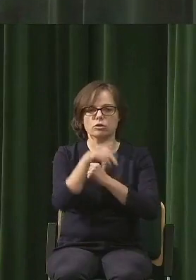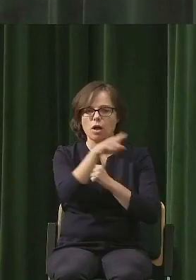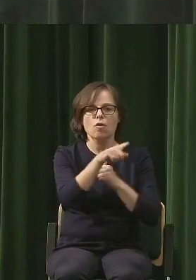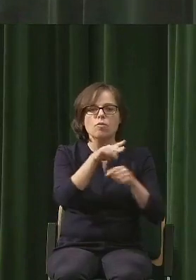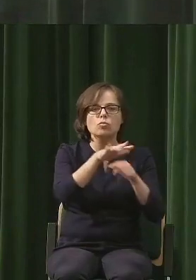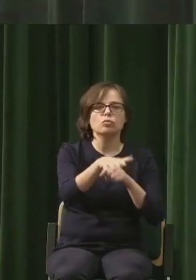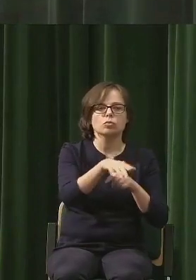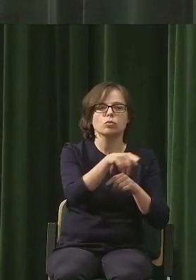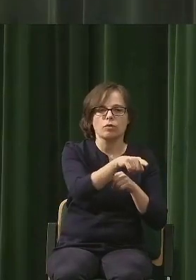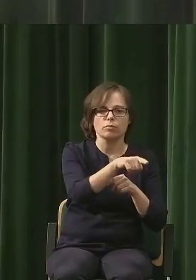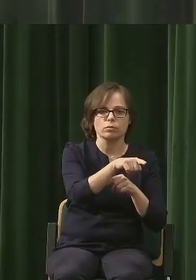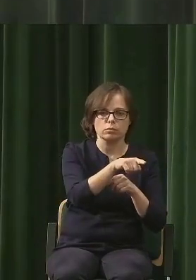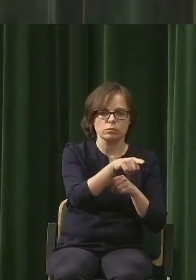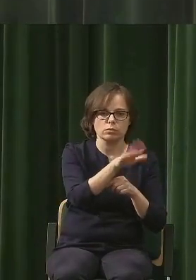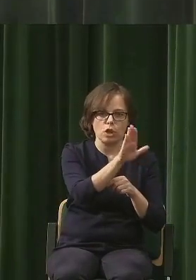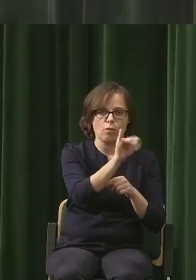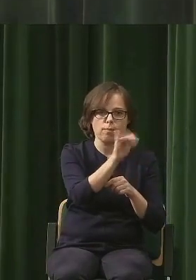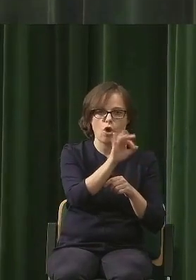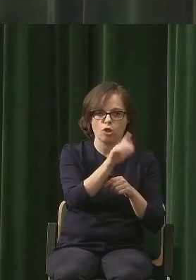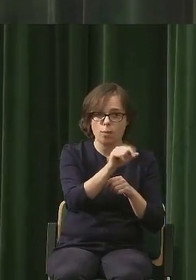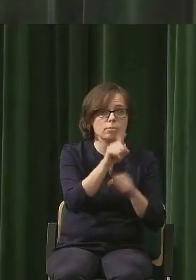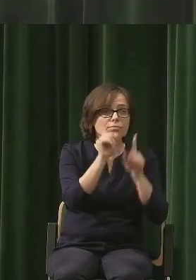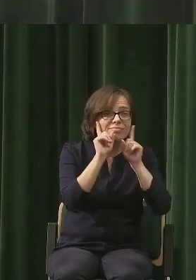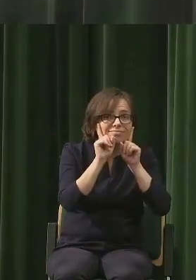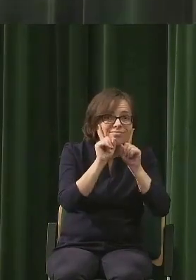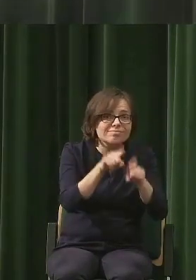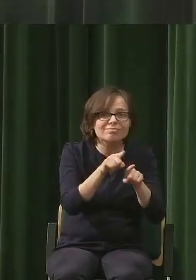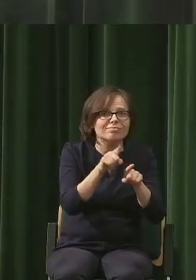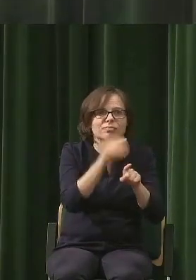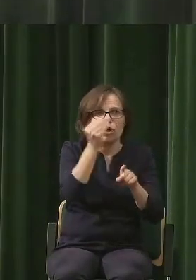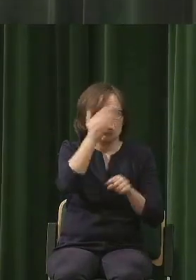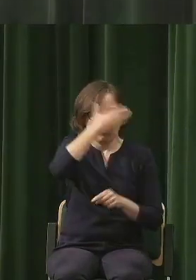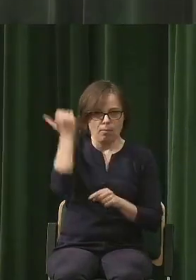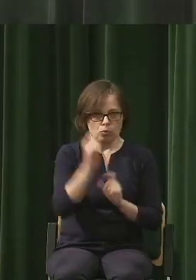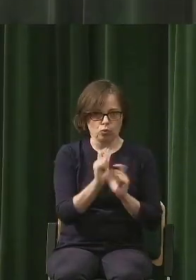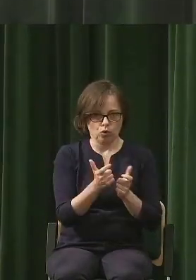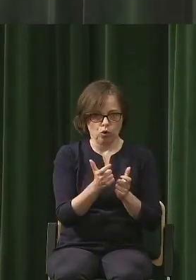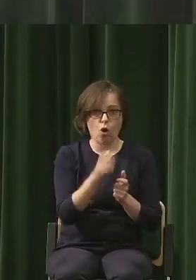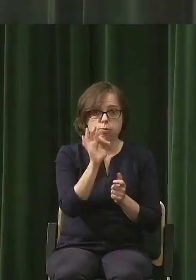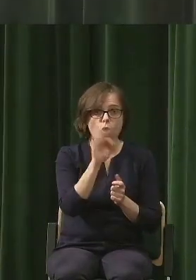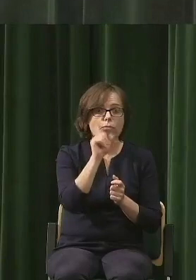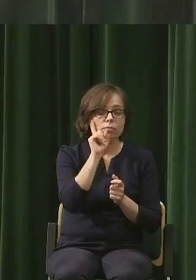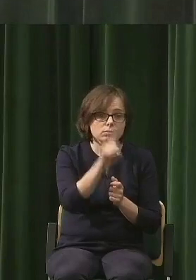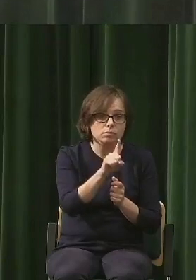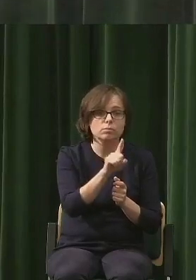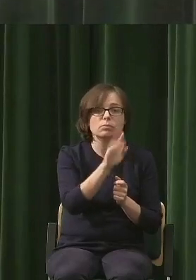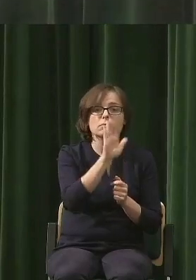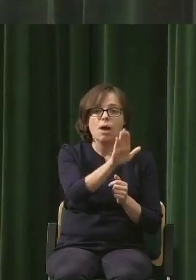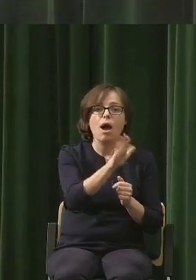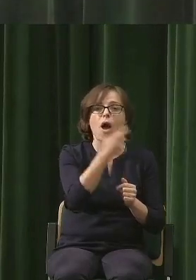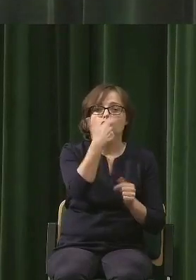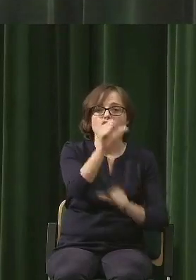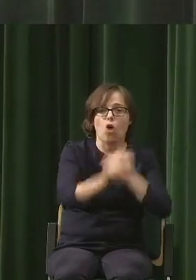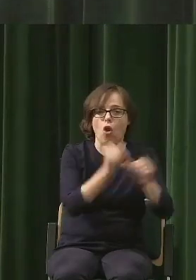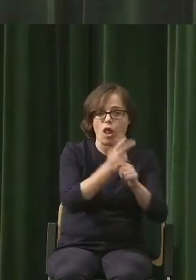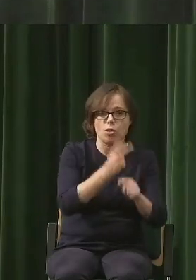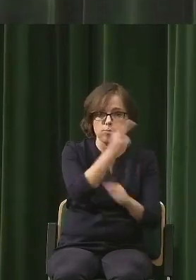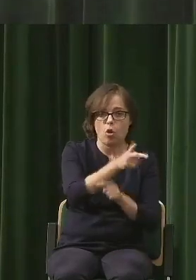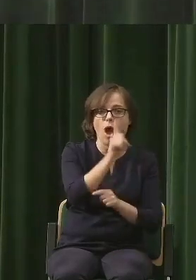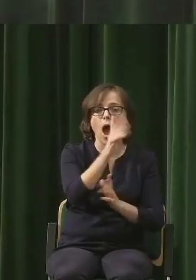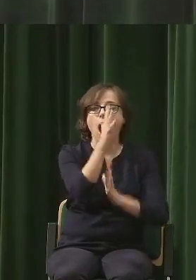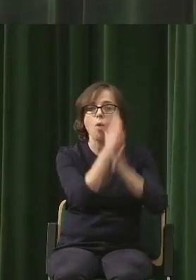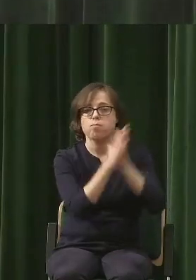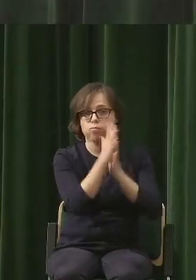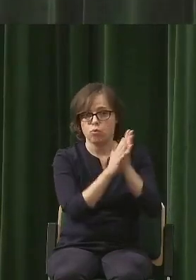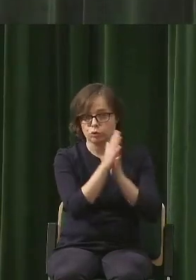jest kompletnie jeszcze niepoznany, ponieważ na pewno liczy więcej niż 100 lat, natomiast Puszcza jest jako